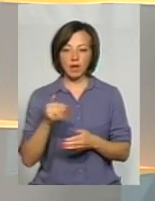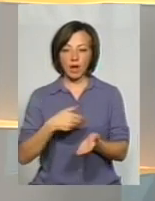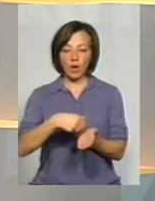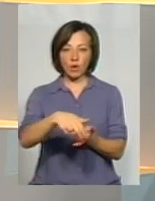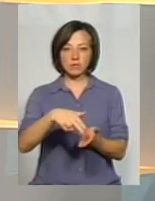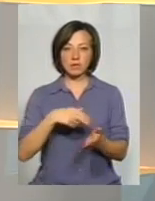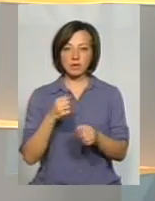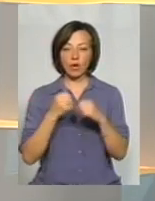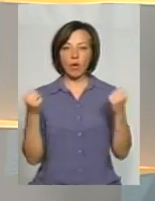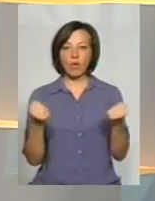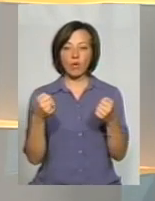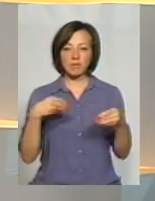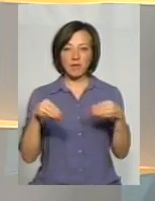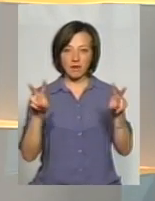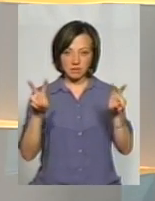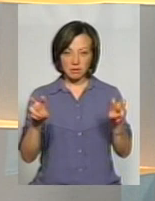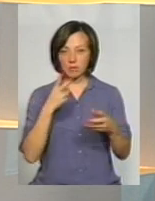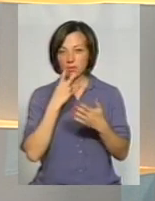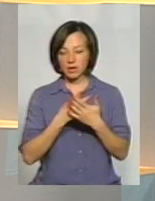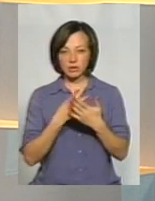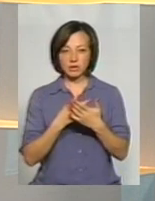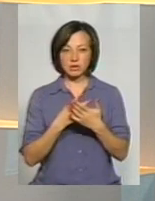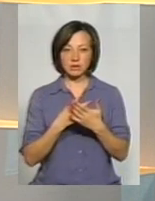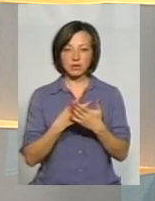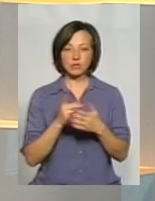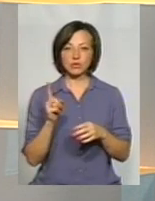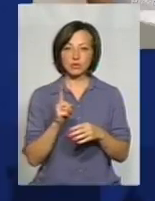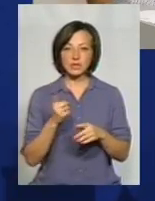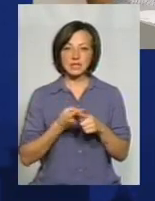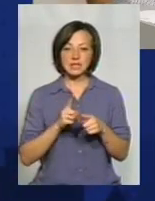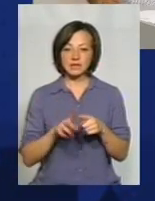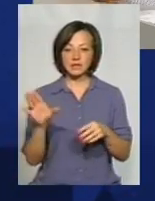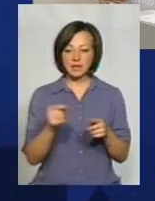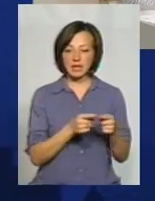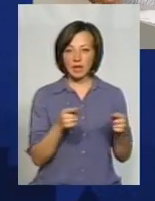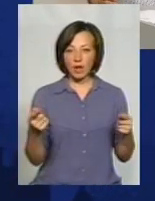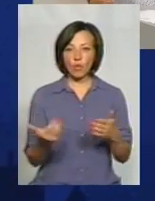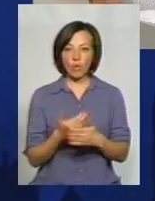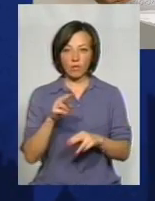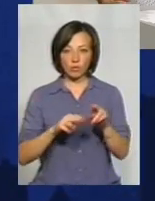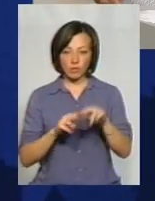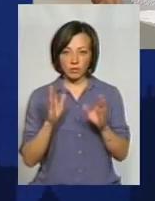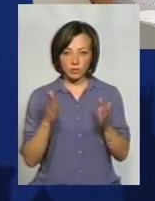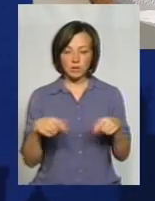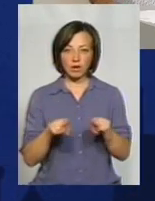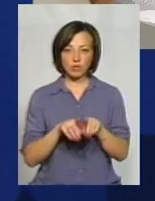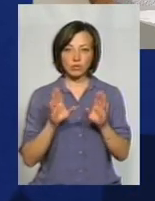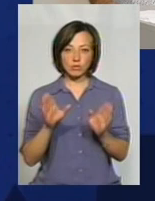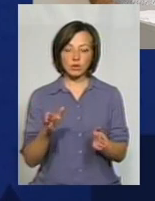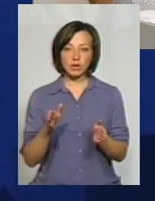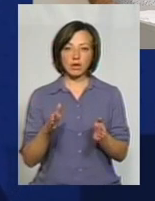холодним пластиком. І також ми бачили, підрядник говорив, що на всіх тих ділянках нових, які будуть будуватися, також